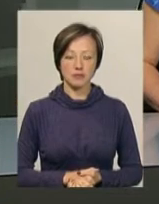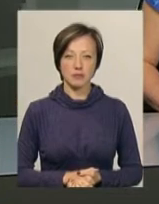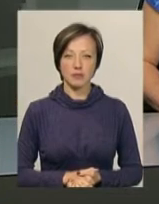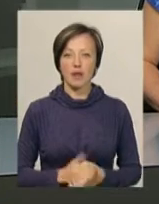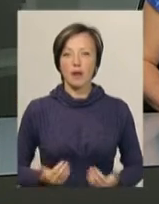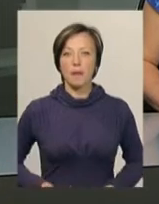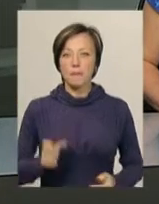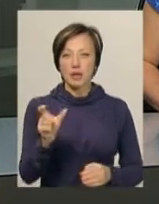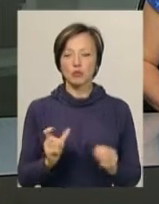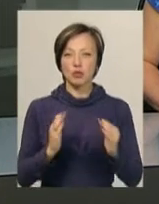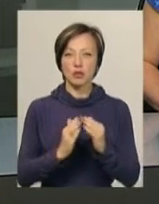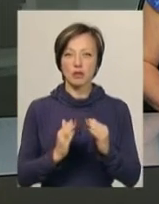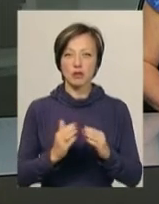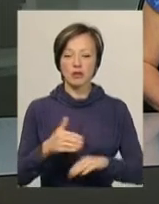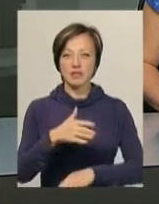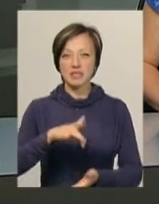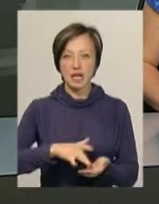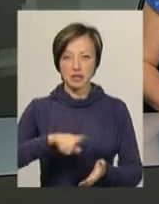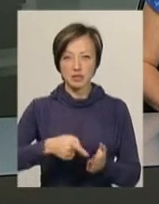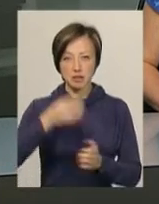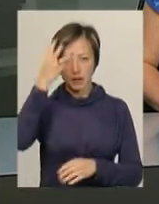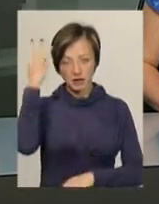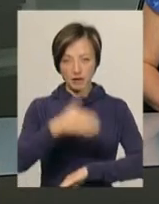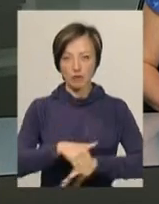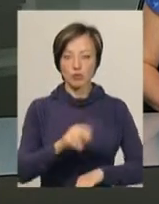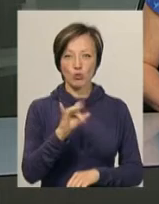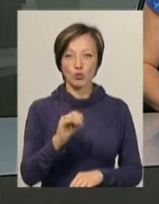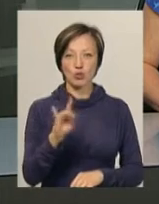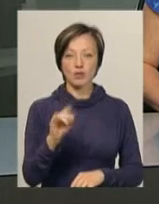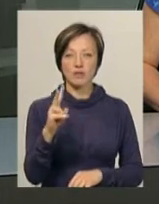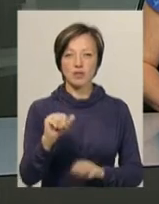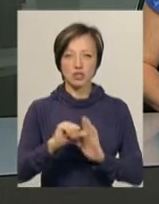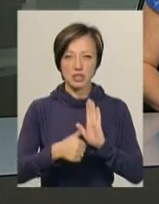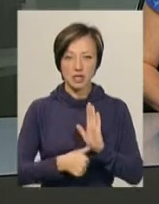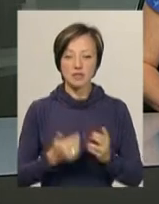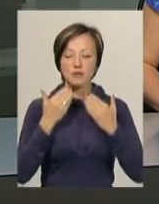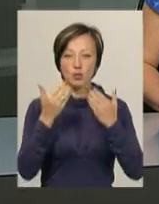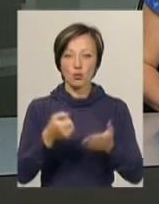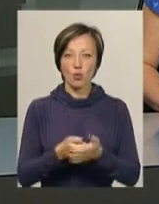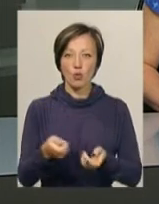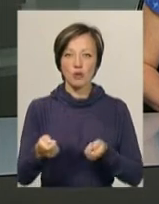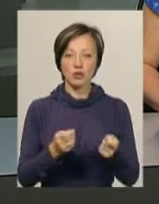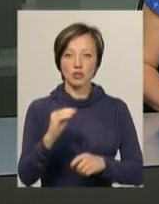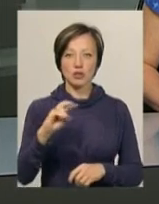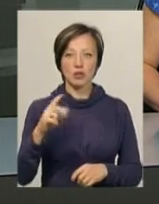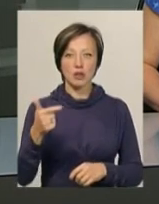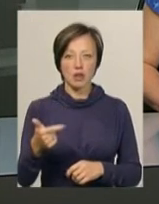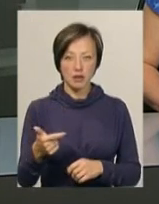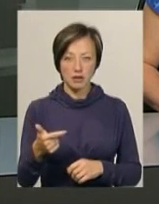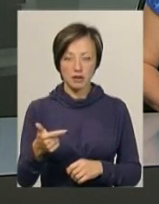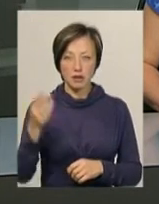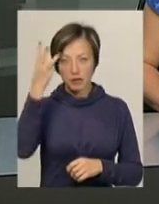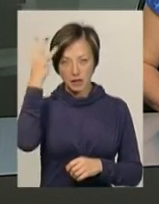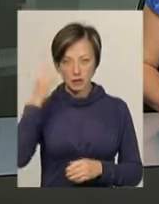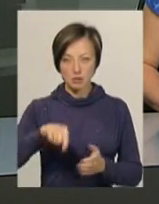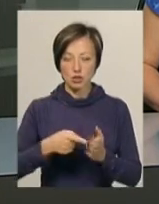Мешканці будинку, що знаходиться у центрі Хмельницького на вулиці Проскурівській, 16, звернулися до управління житлово-комунального господарства